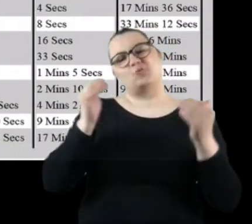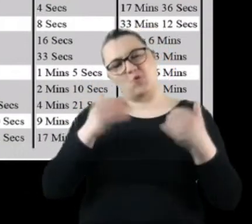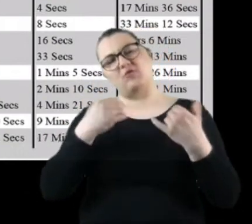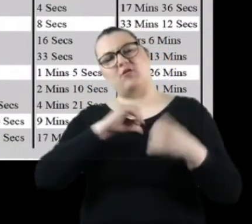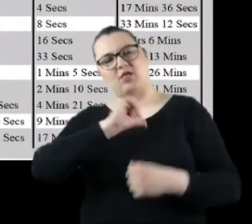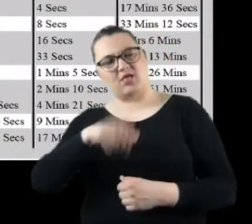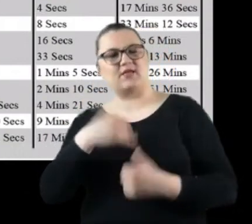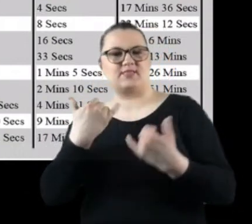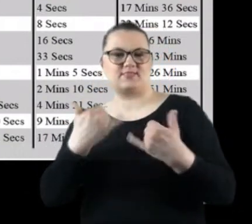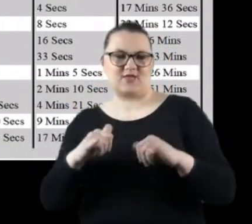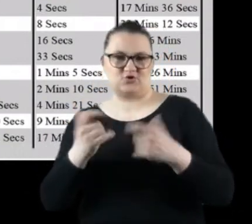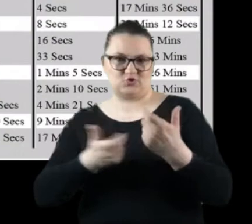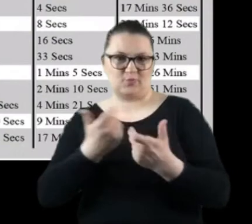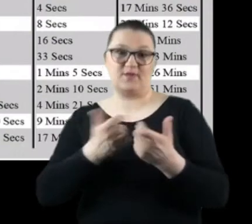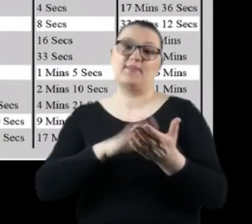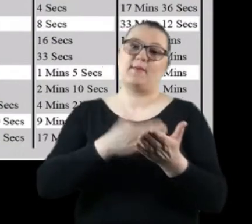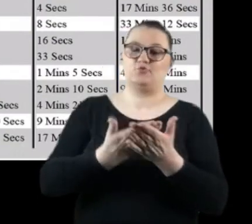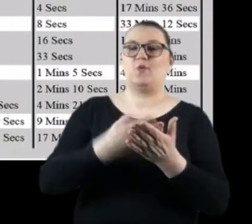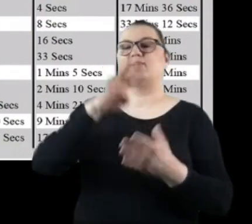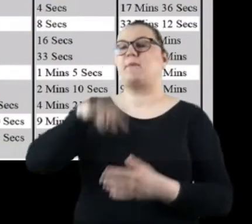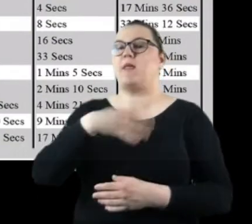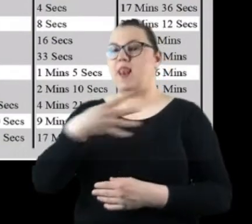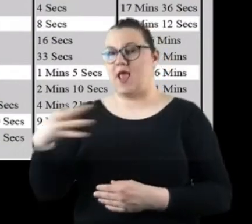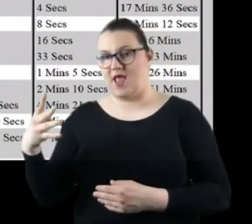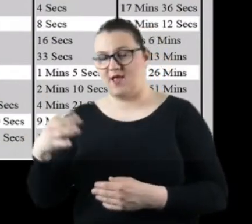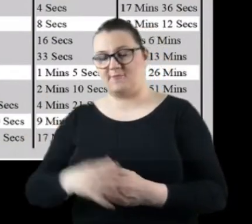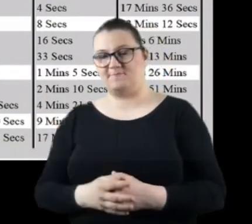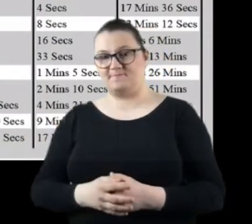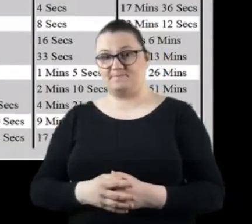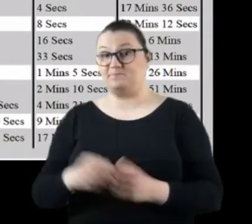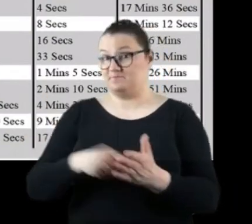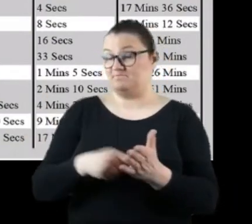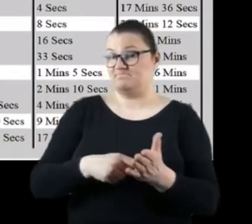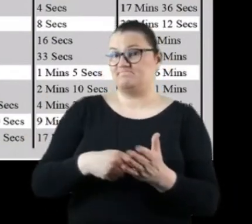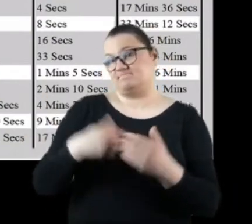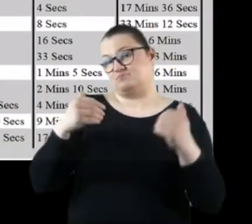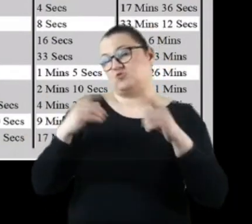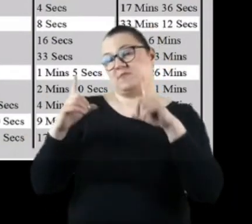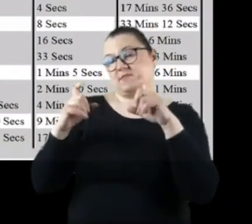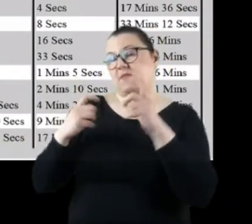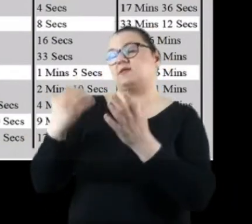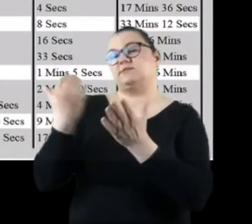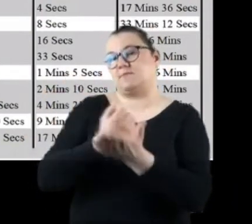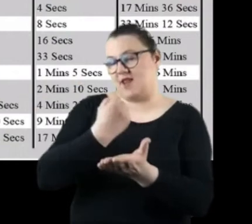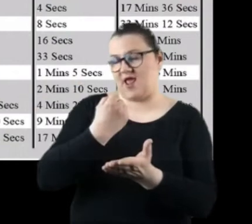jak na przykład tabele, możemy wtedy iść z aparatem cyfrowym na miasto,